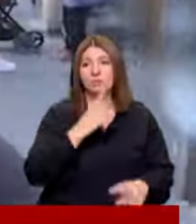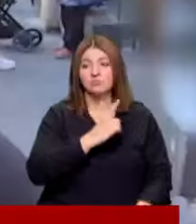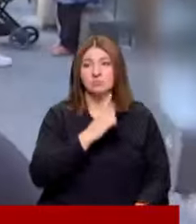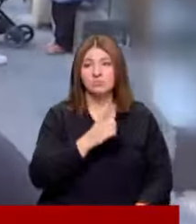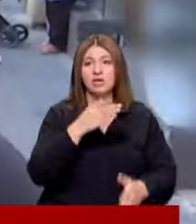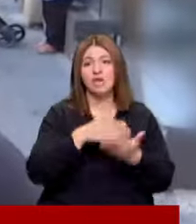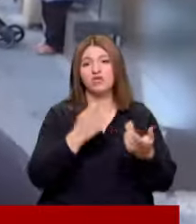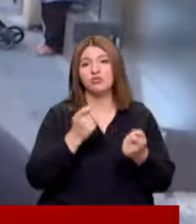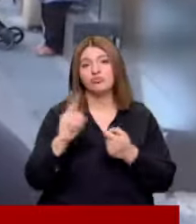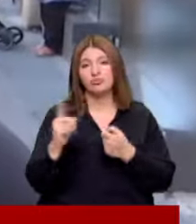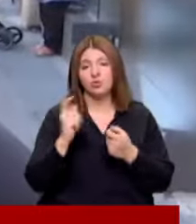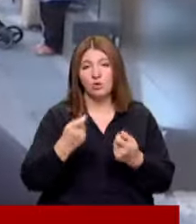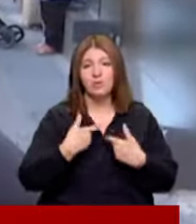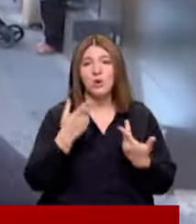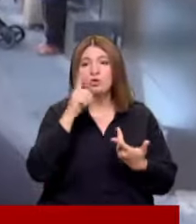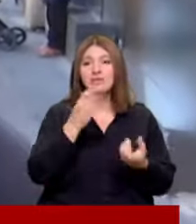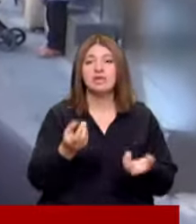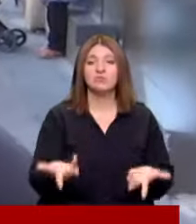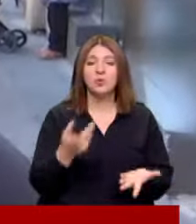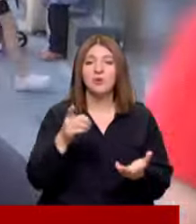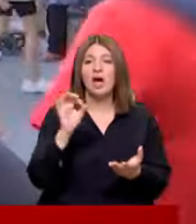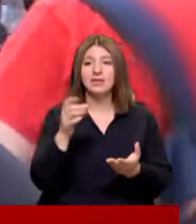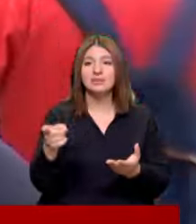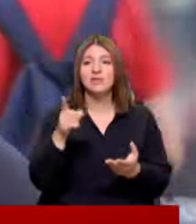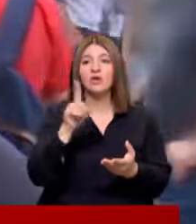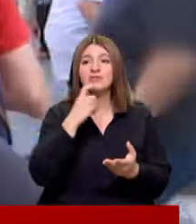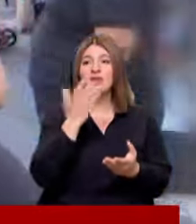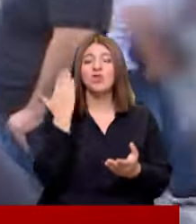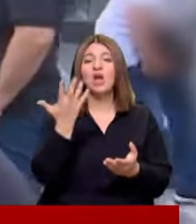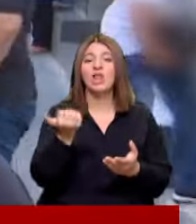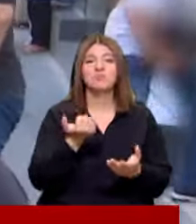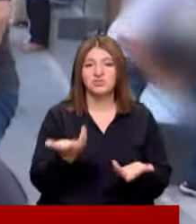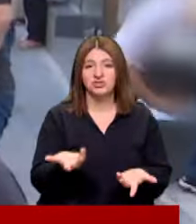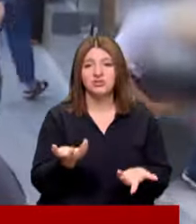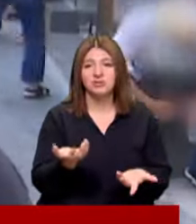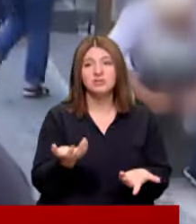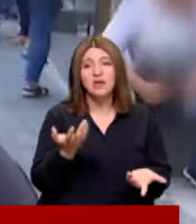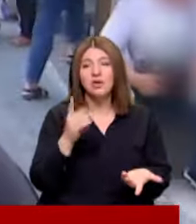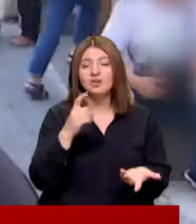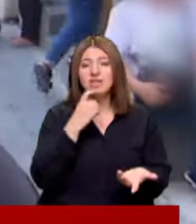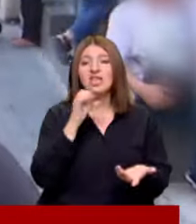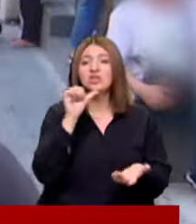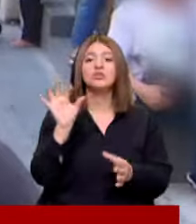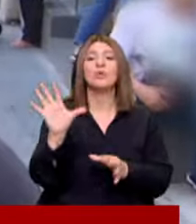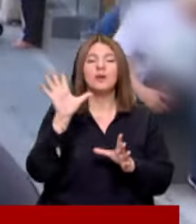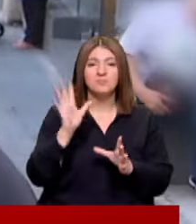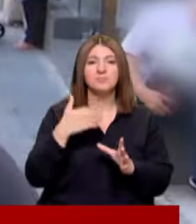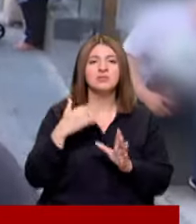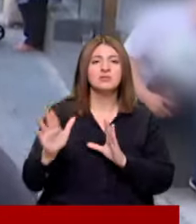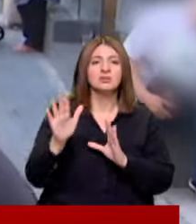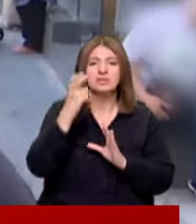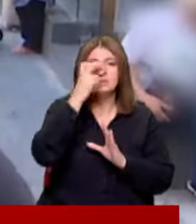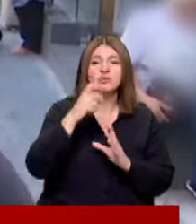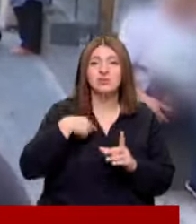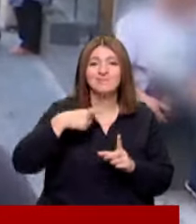okuyorum Partlam çalışmak zorundayım Bu yüzden yetmiyor Bu altın da zaten 10 yıl önce yapılmış bir altın Hani 10 yıldır hiç dokunmamıştım ama İşte